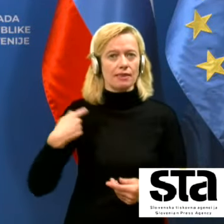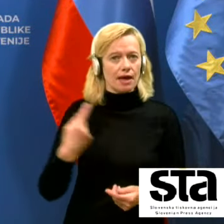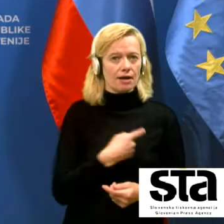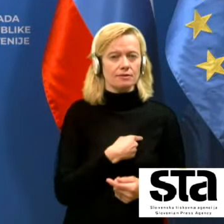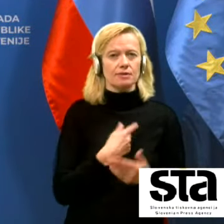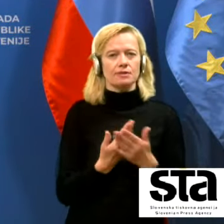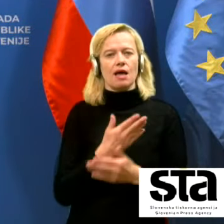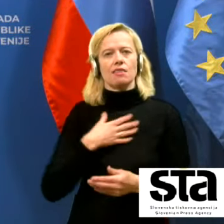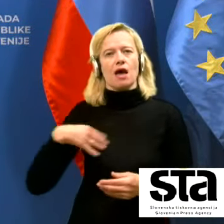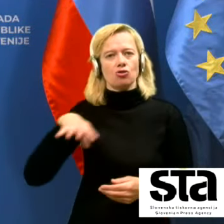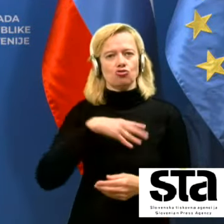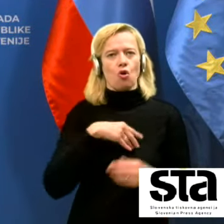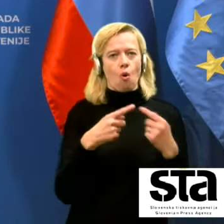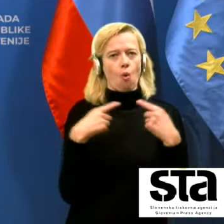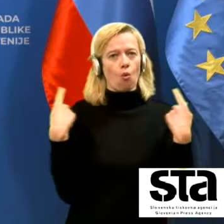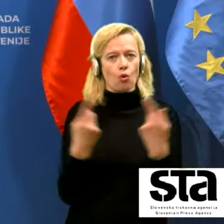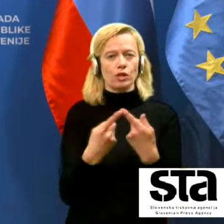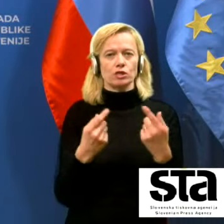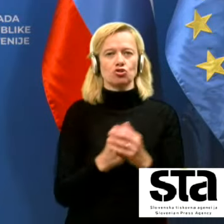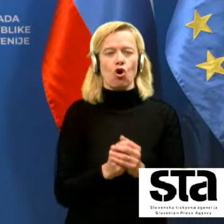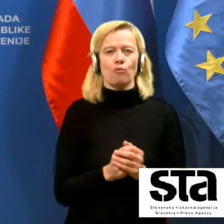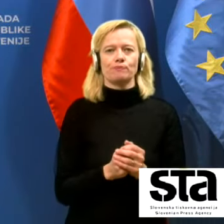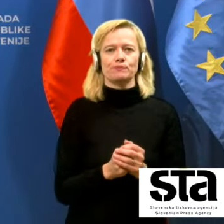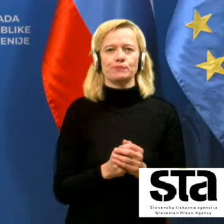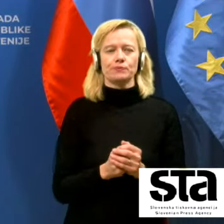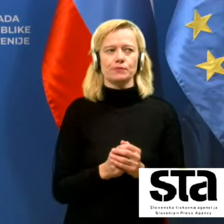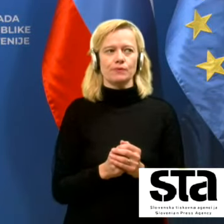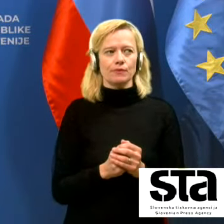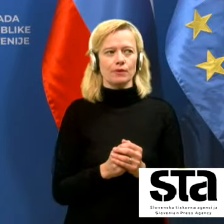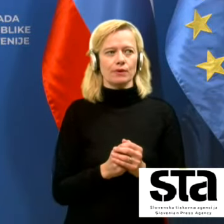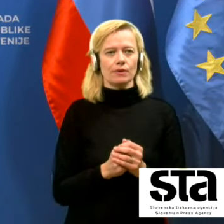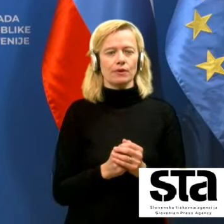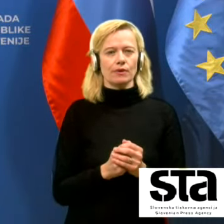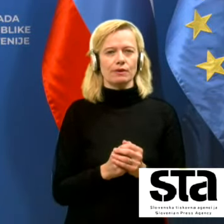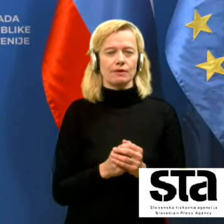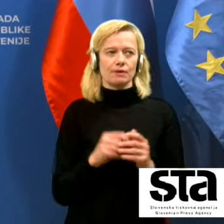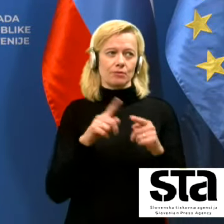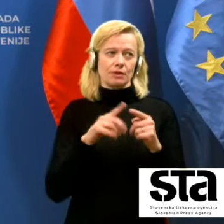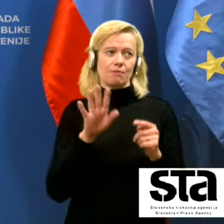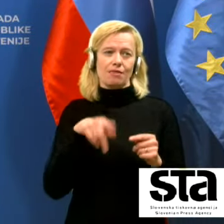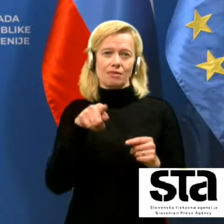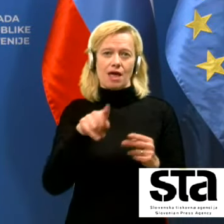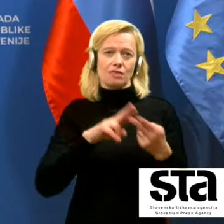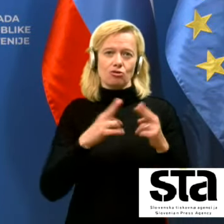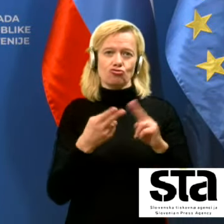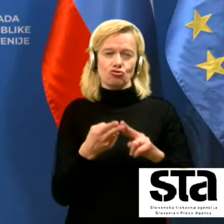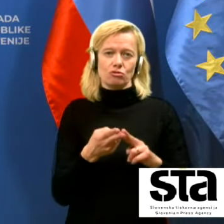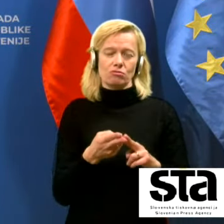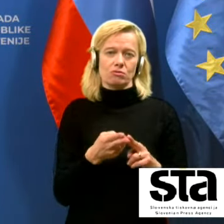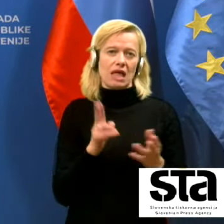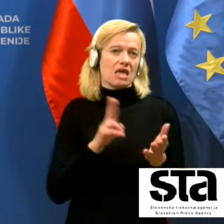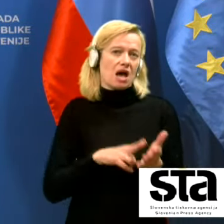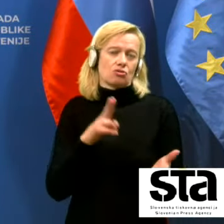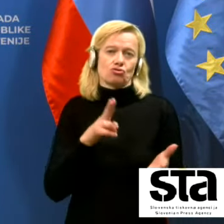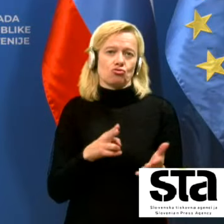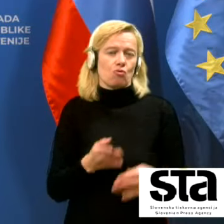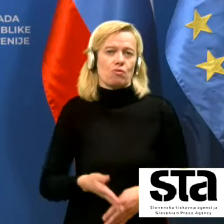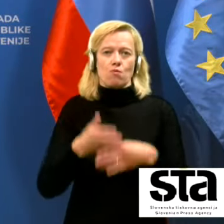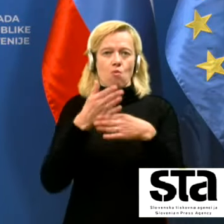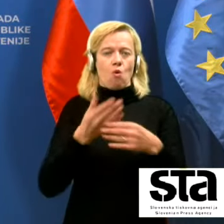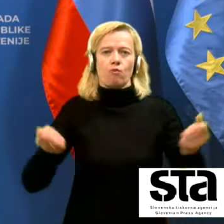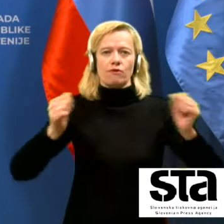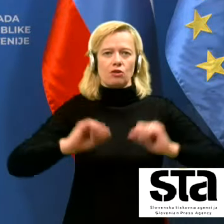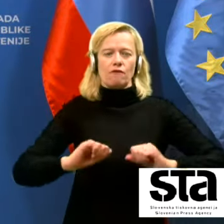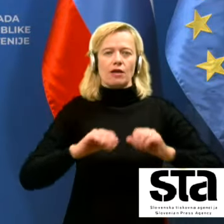našo okolico in da na ta način dejansko pripomoremo k obladovanju epidemije